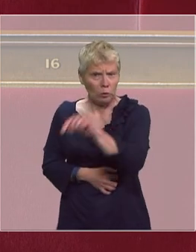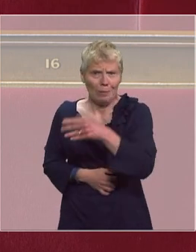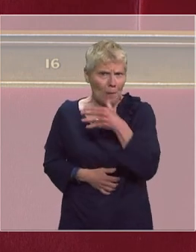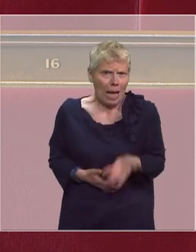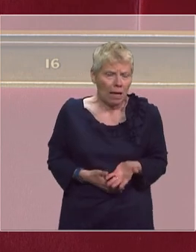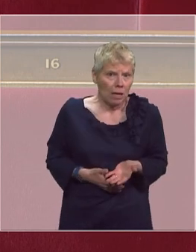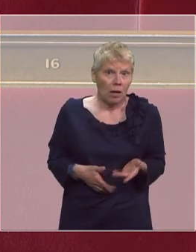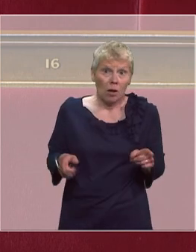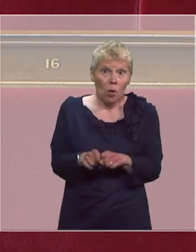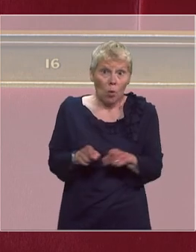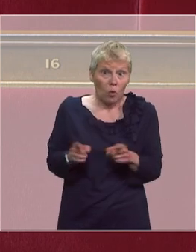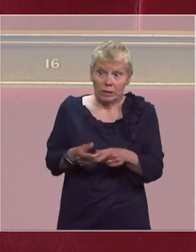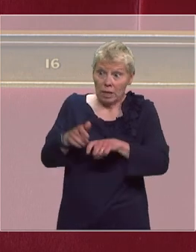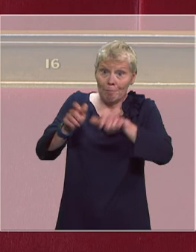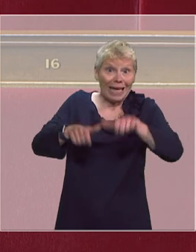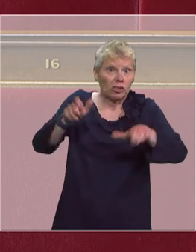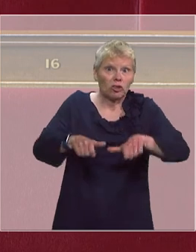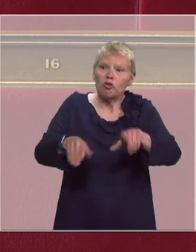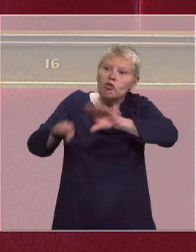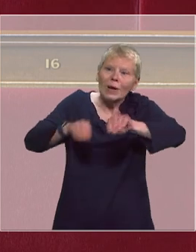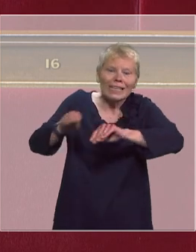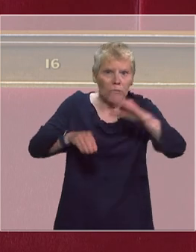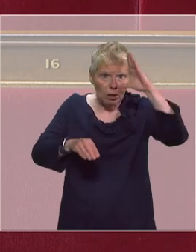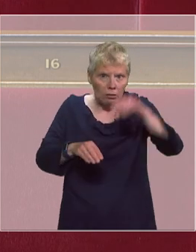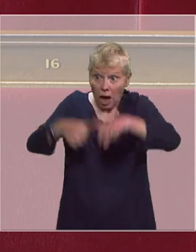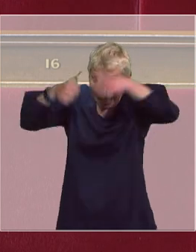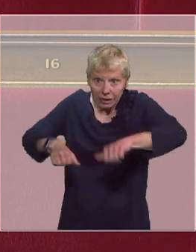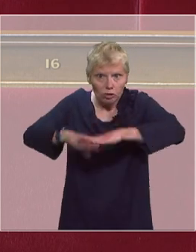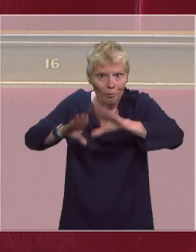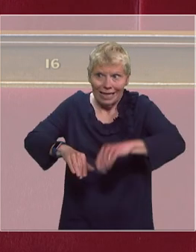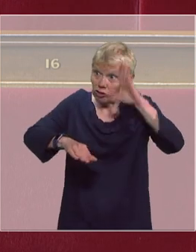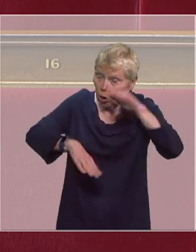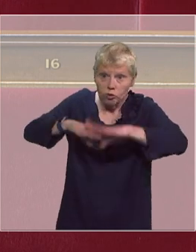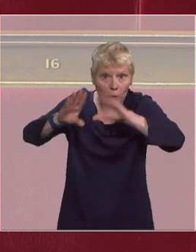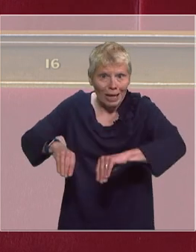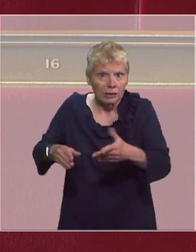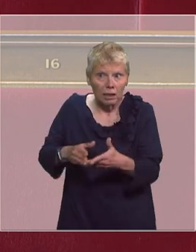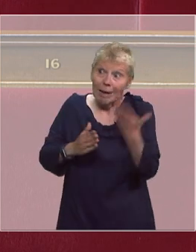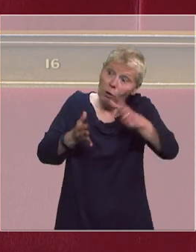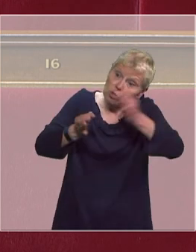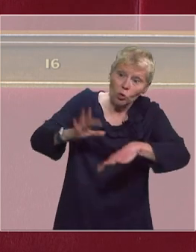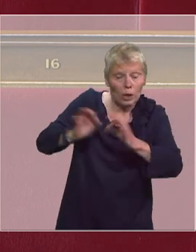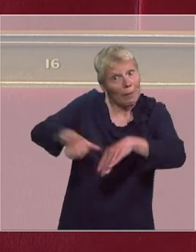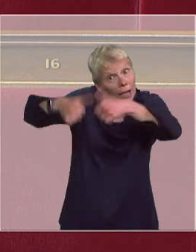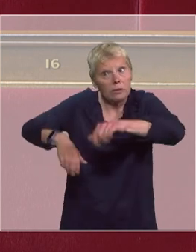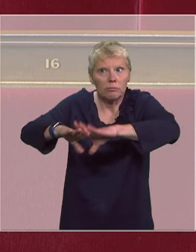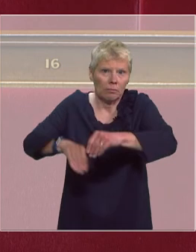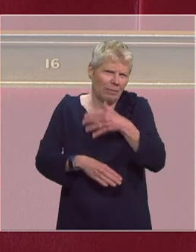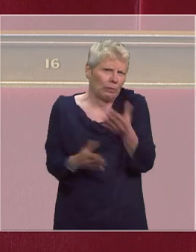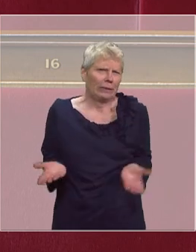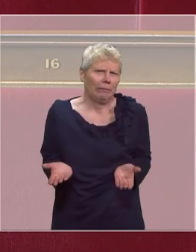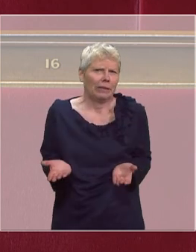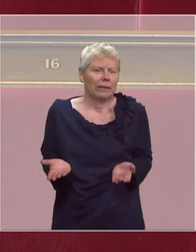durablement contraindre beaucoup de personnel à se confiner avec les résidents faute de meilleures solutions. Mes questions sont simples.